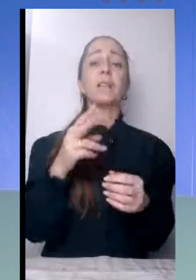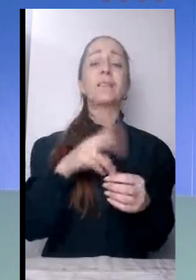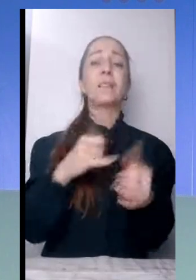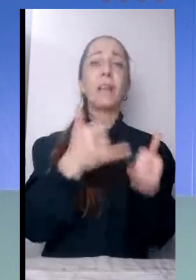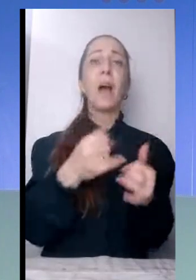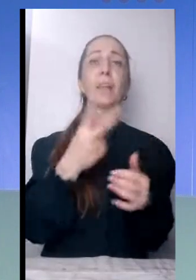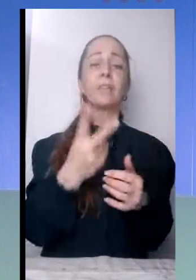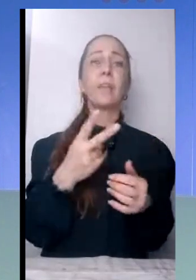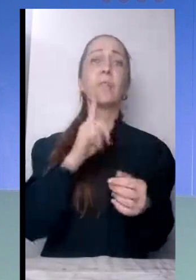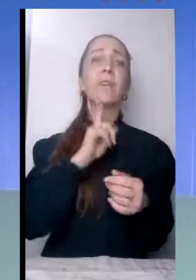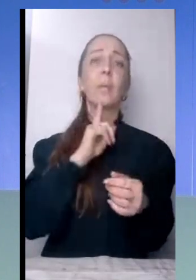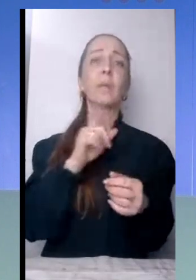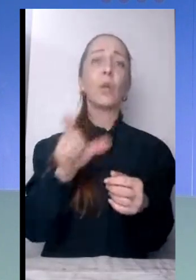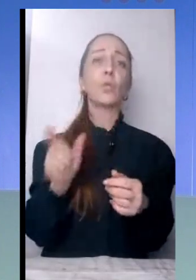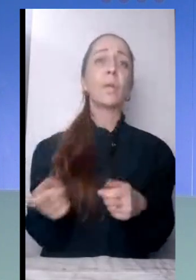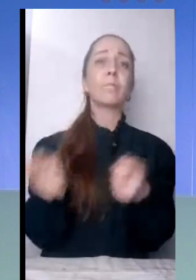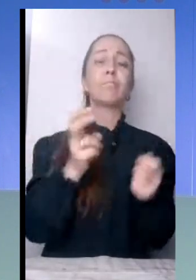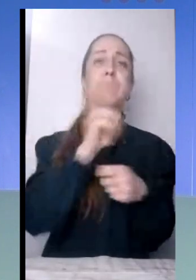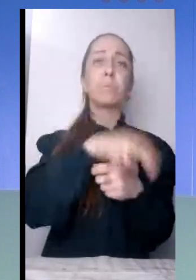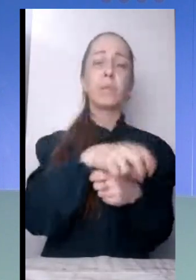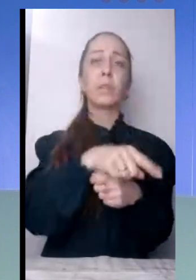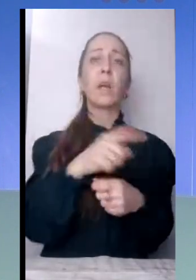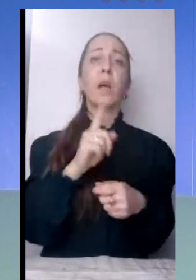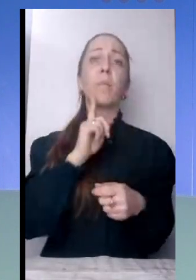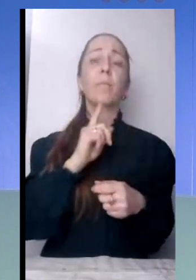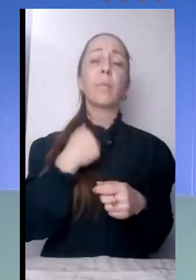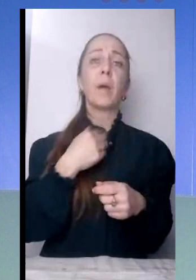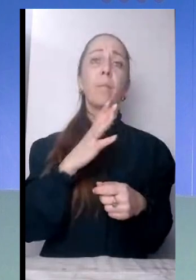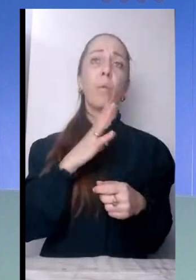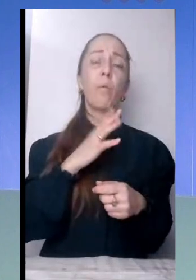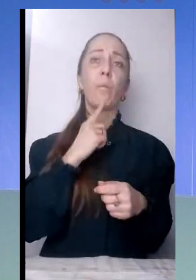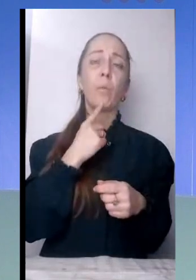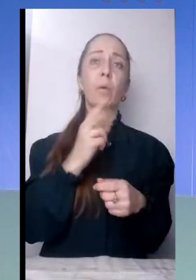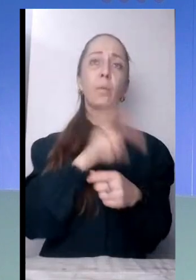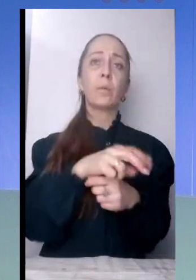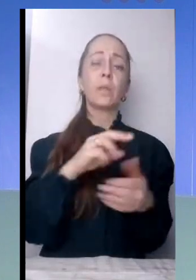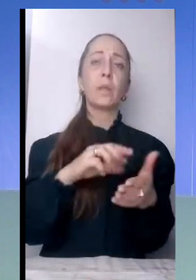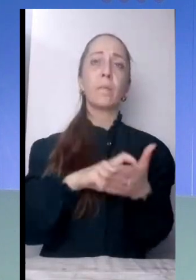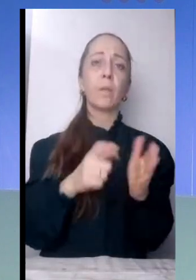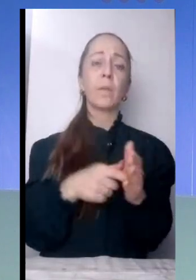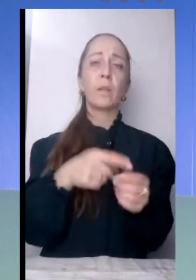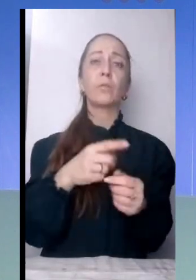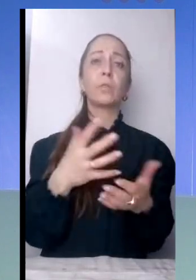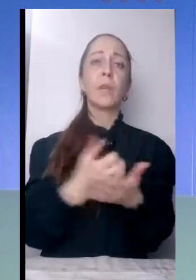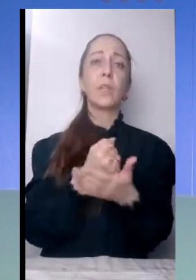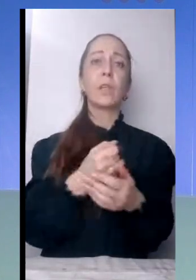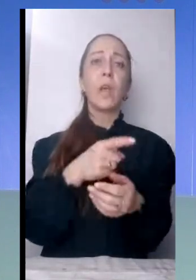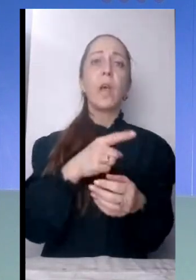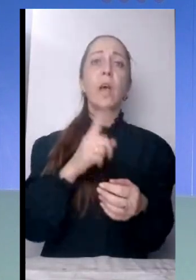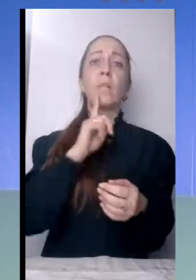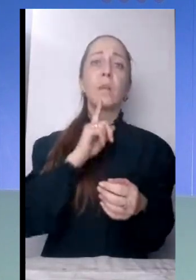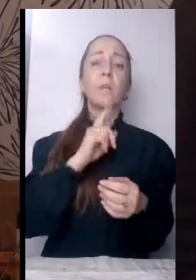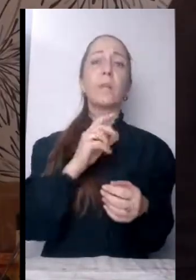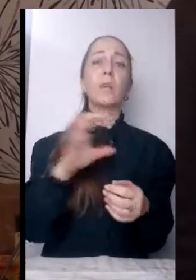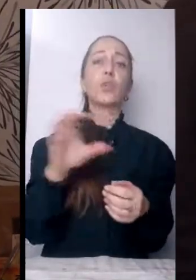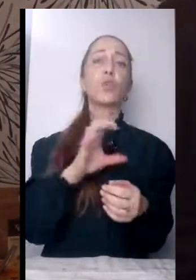домі вже встигли побувати родини з Харкова та Чернігова. Нині тут знайшли перепочинок сумчани. Подробиці у сюжеті Вікторії Будавіцької.